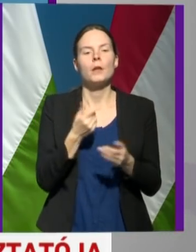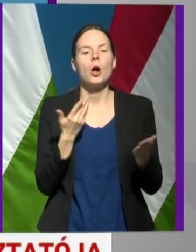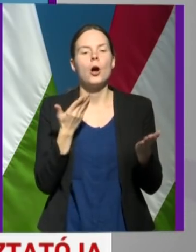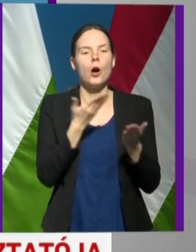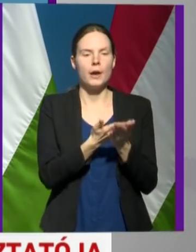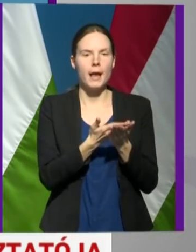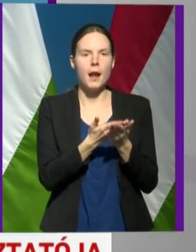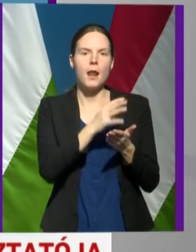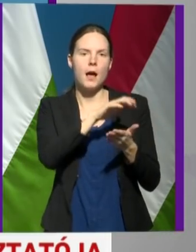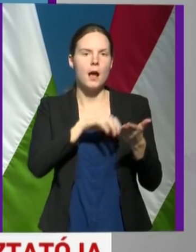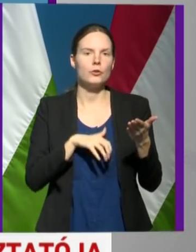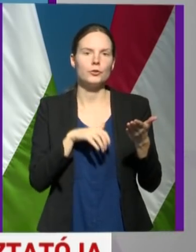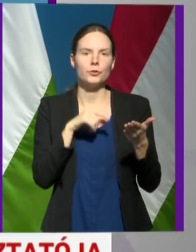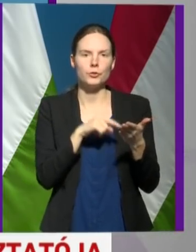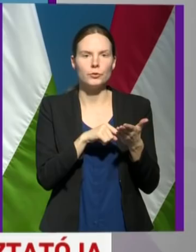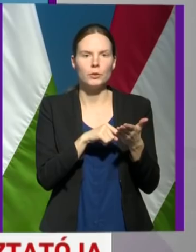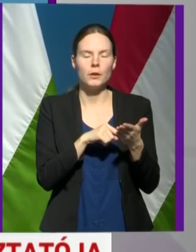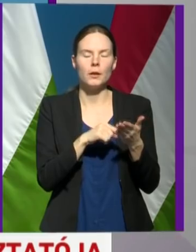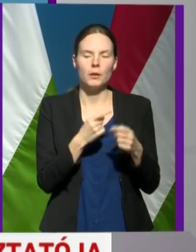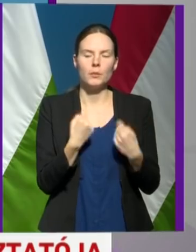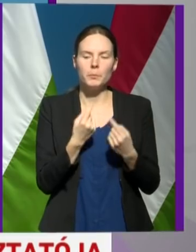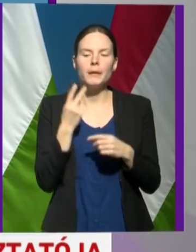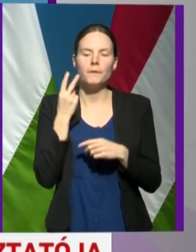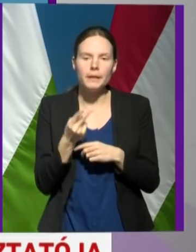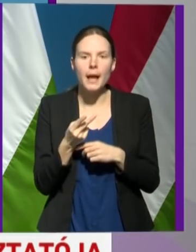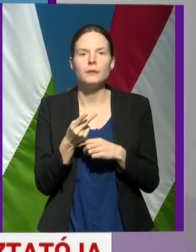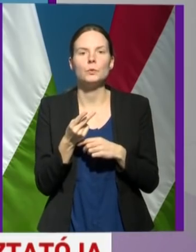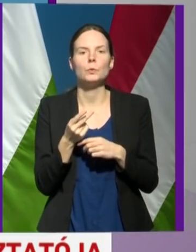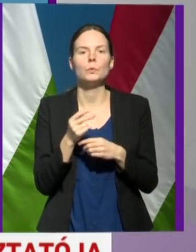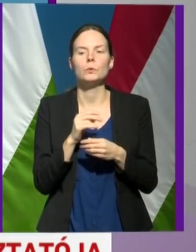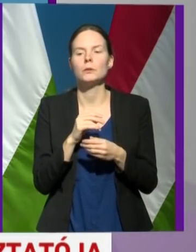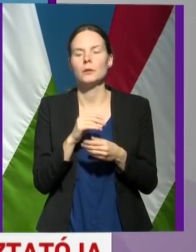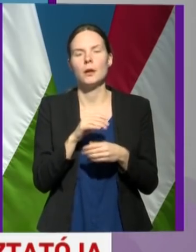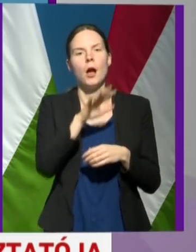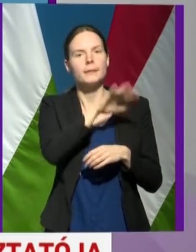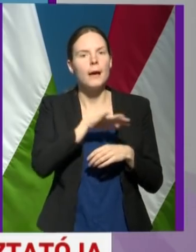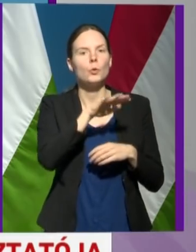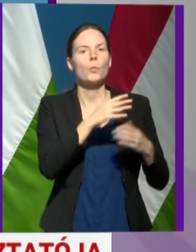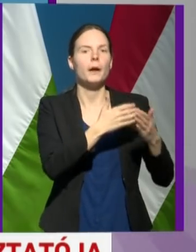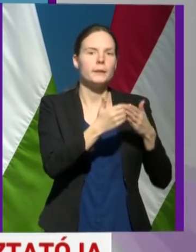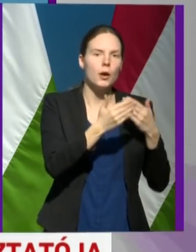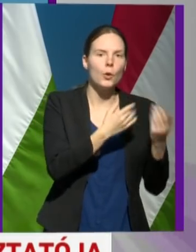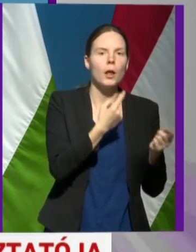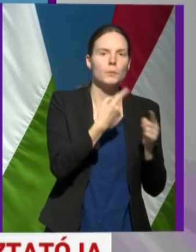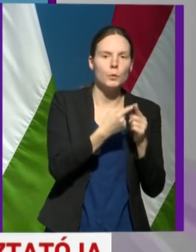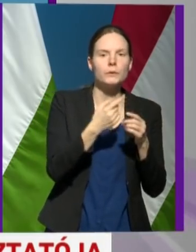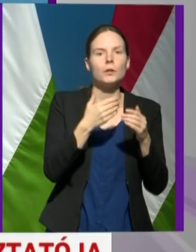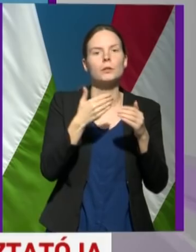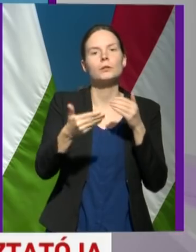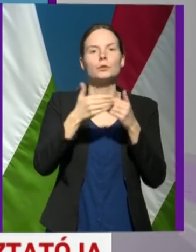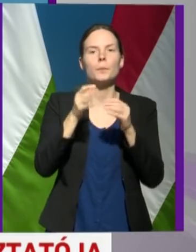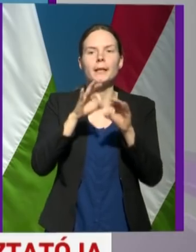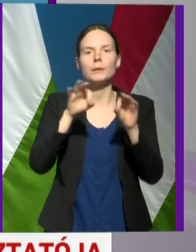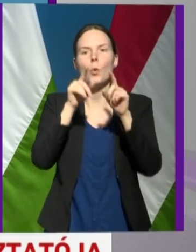megfogalmazásánál figyelembe vettük az európai gyakorlatot, illetve a szomszédos országok már